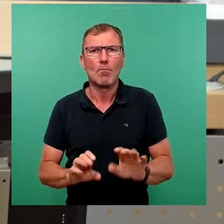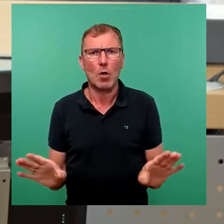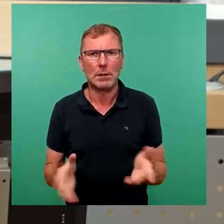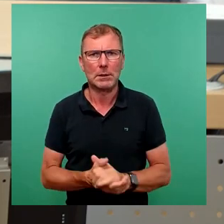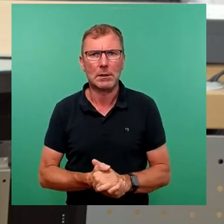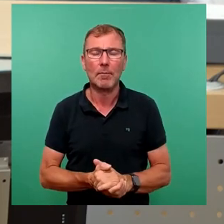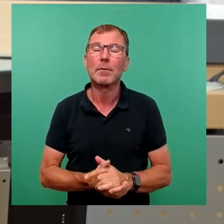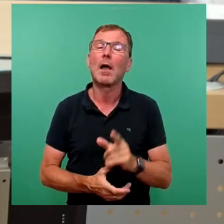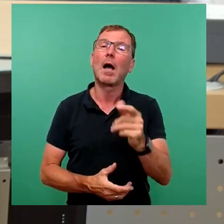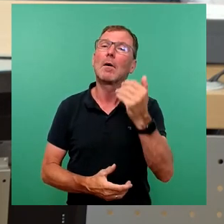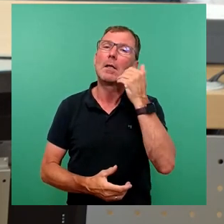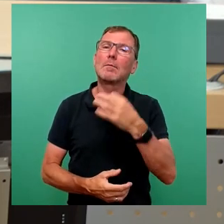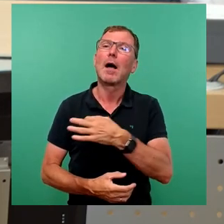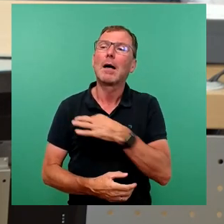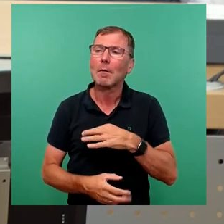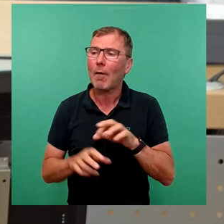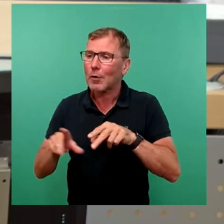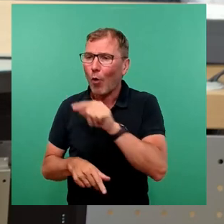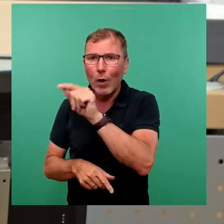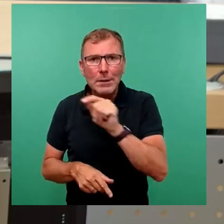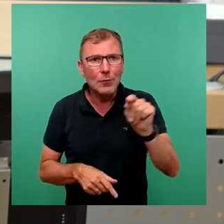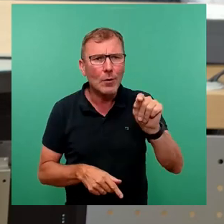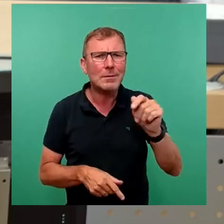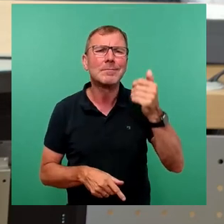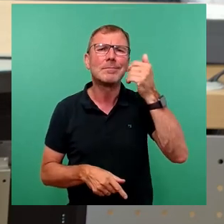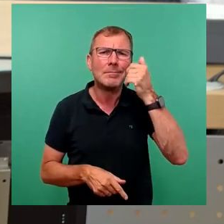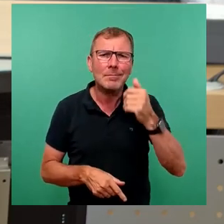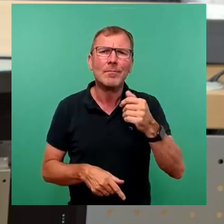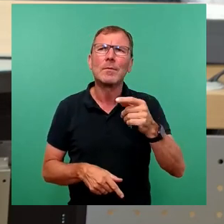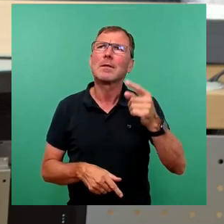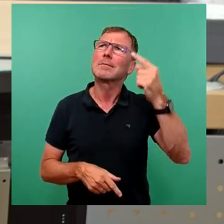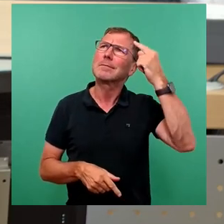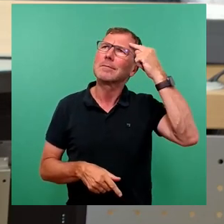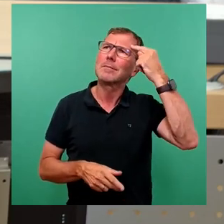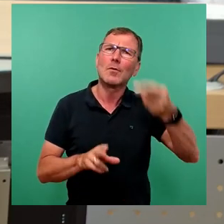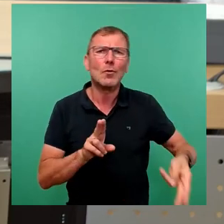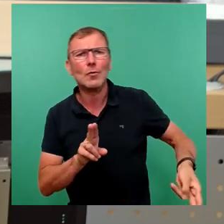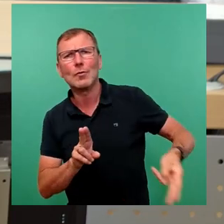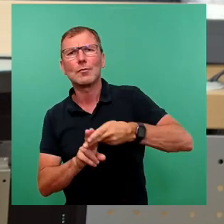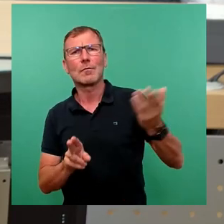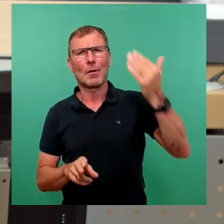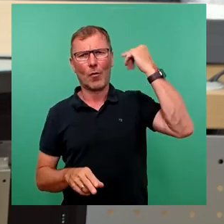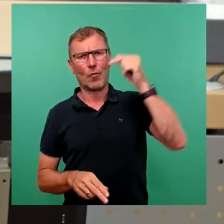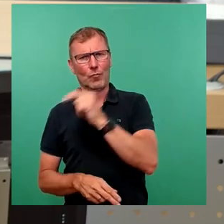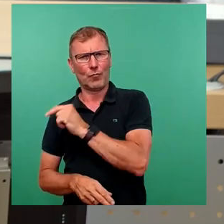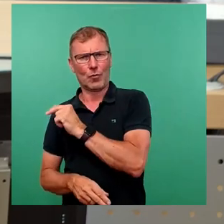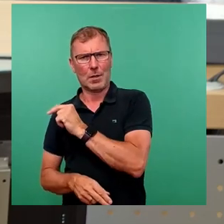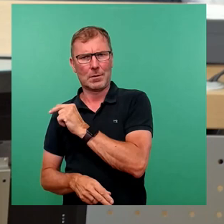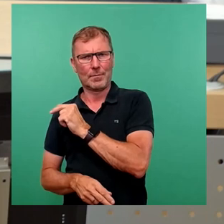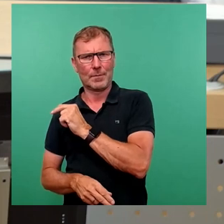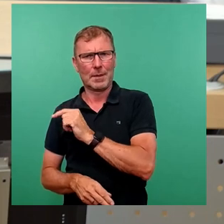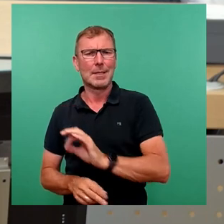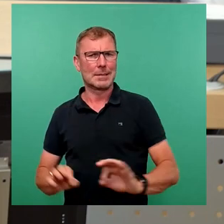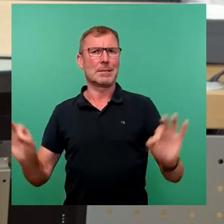liebe private Organisatoren, gehen Sie bitte auf den Urgedanken der Stadtteilfeste wieder zurück. Dass ein